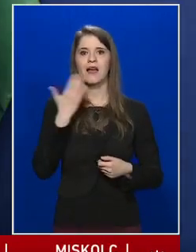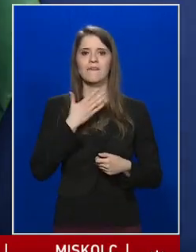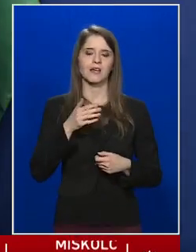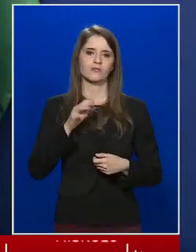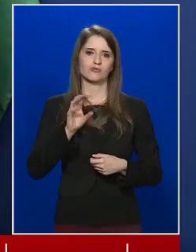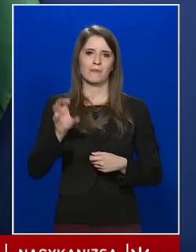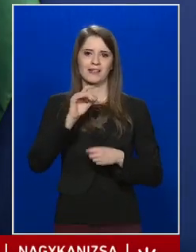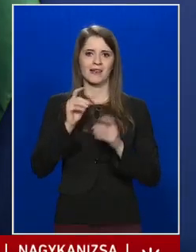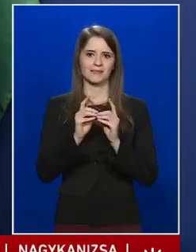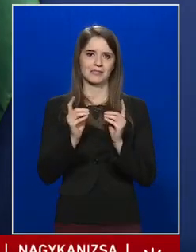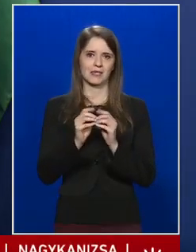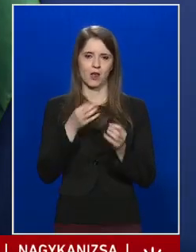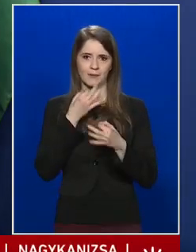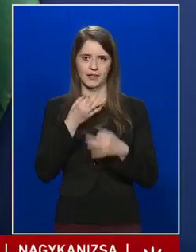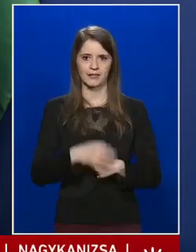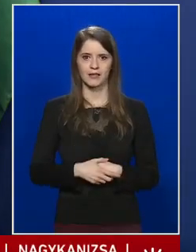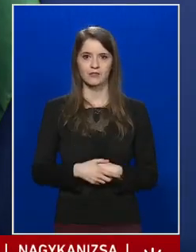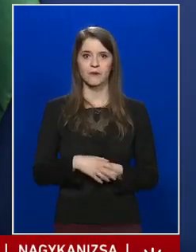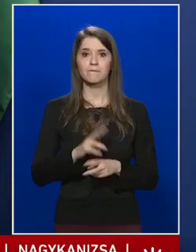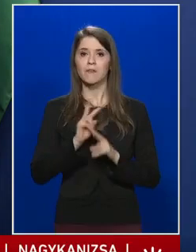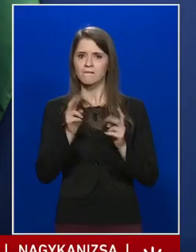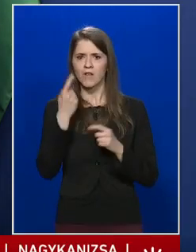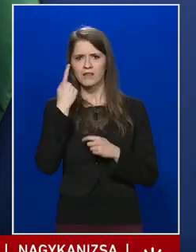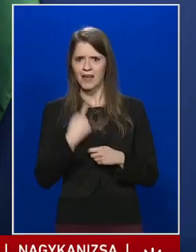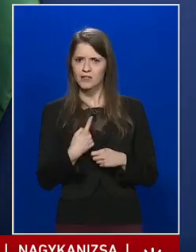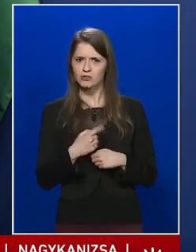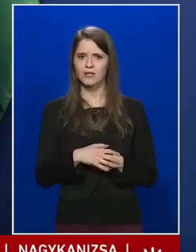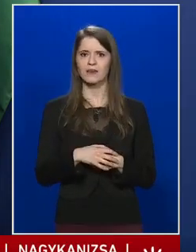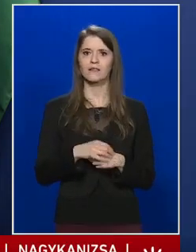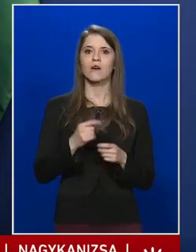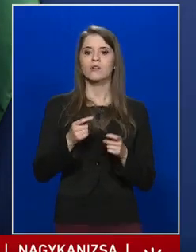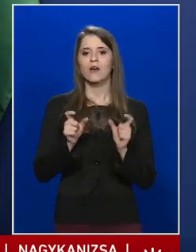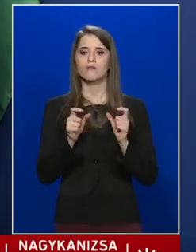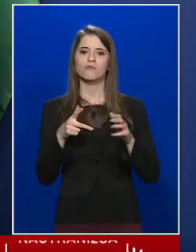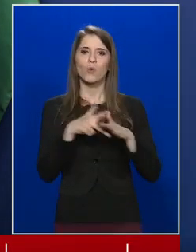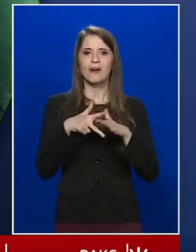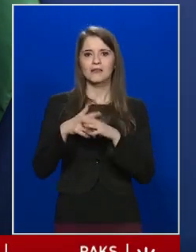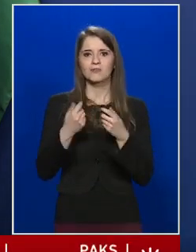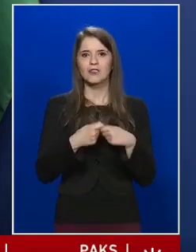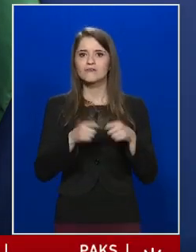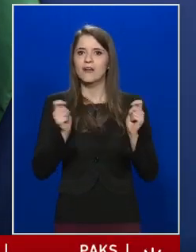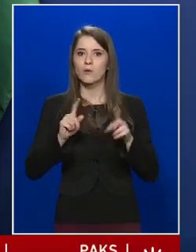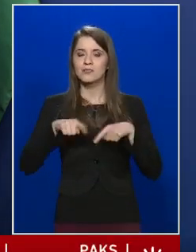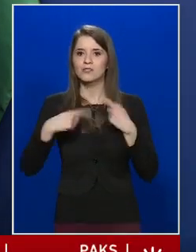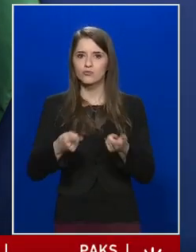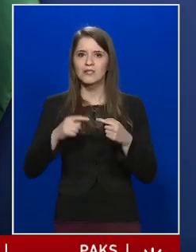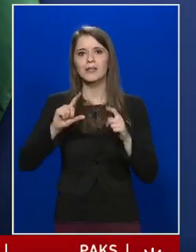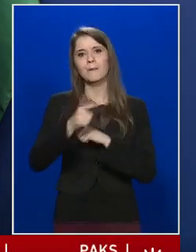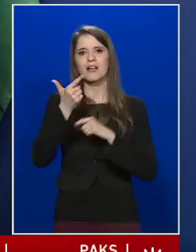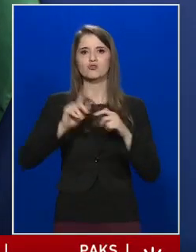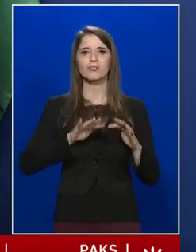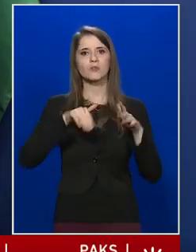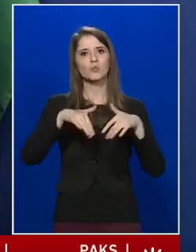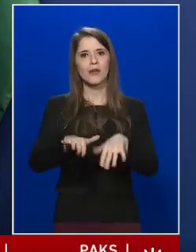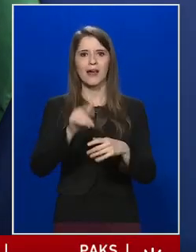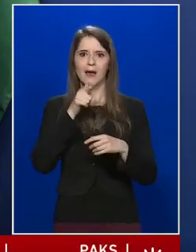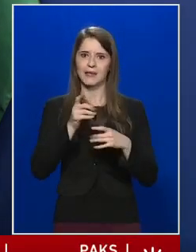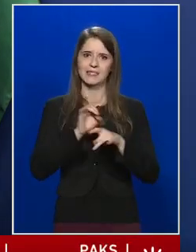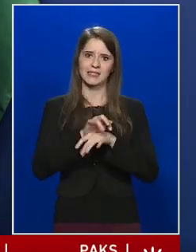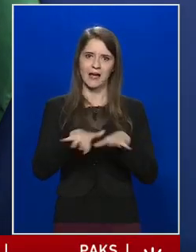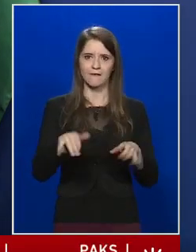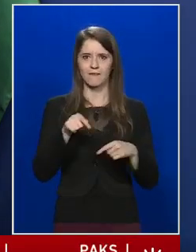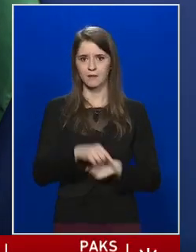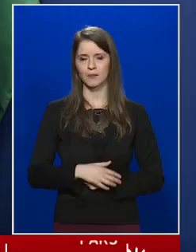-megyei hírlap kérdezi, látnak-e rá esélyt, hogy a korlátozások feloldása után egy második hullám veszi kezdetét a járványban?